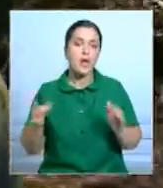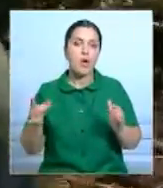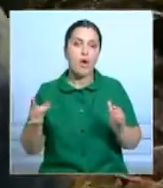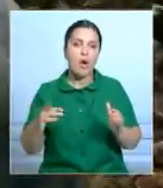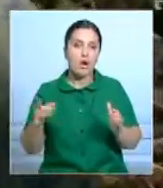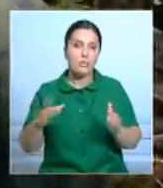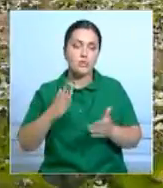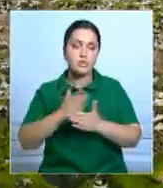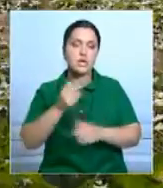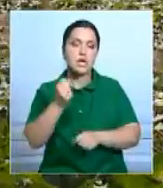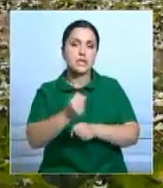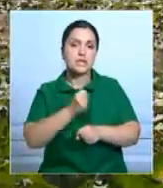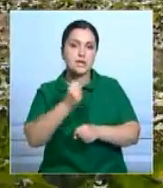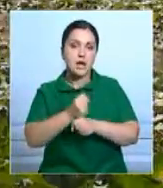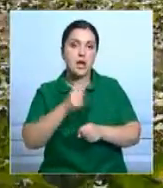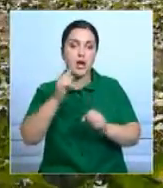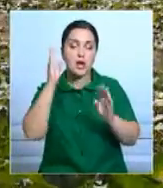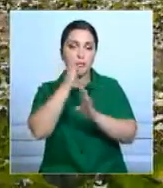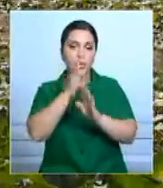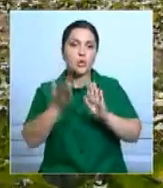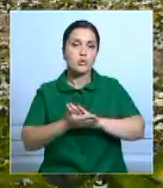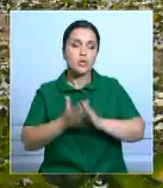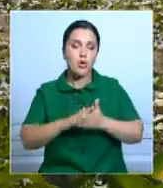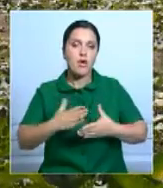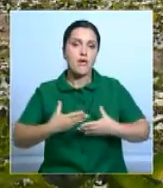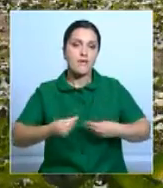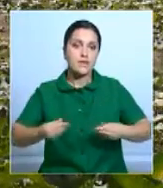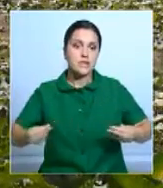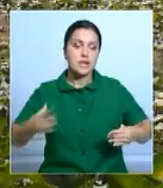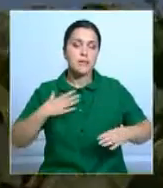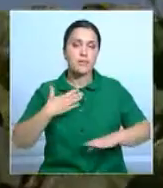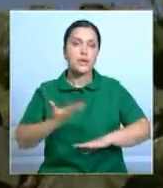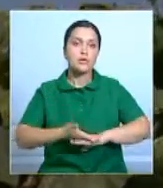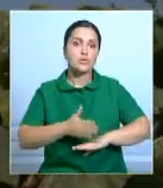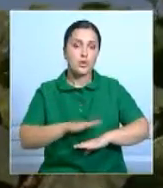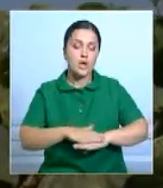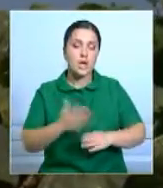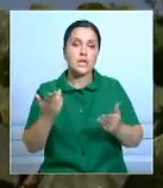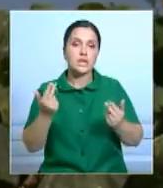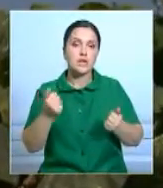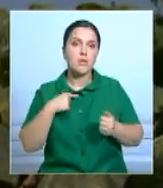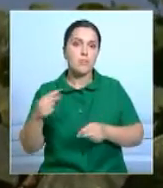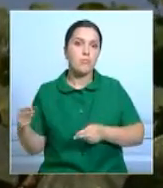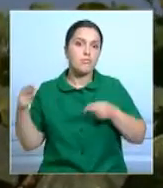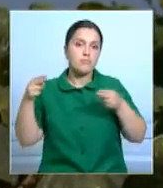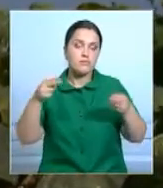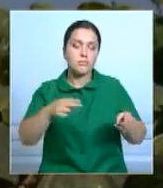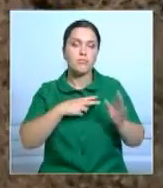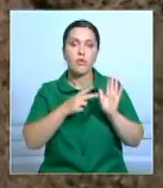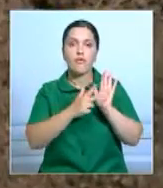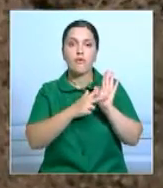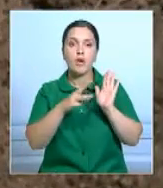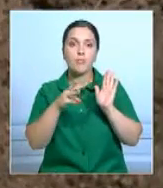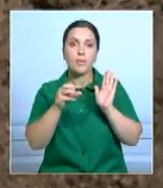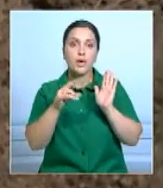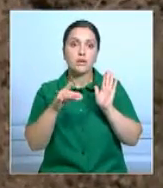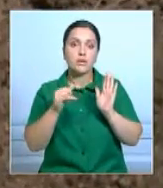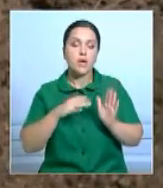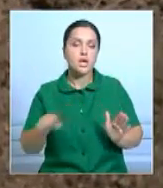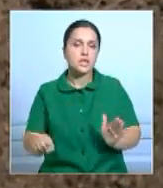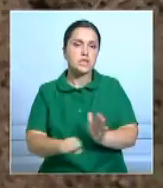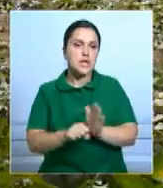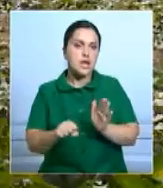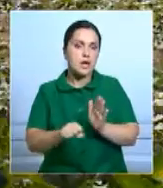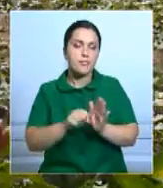Природные условия, я скажу, по весне были довольно-таки тяжелые. Заехали после 8 марта. И поэтому была зима,